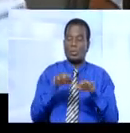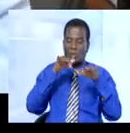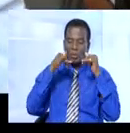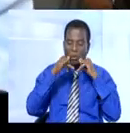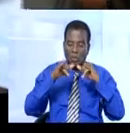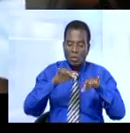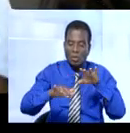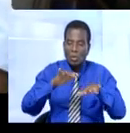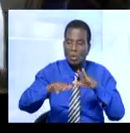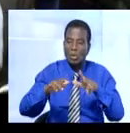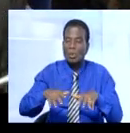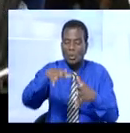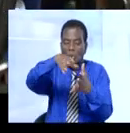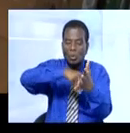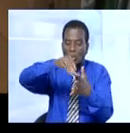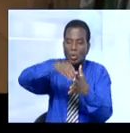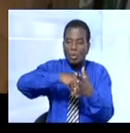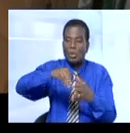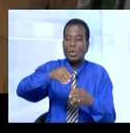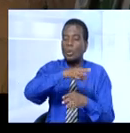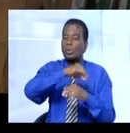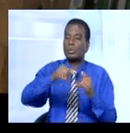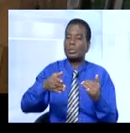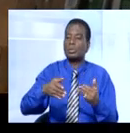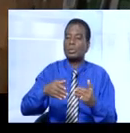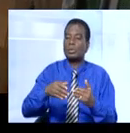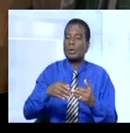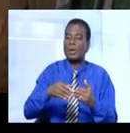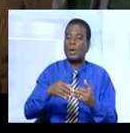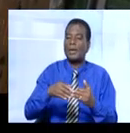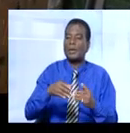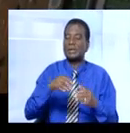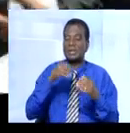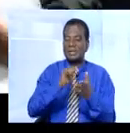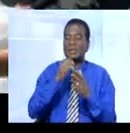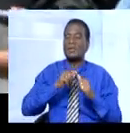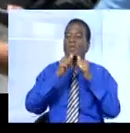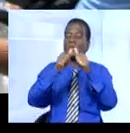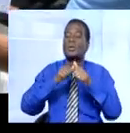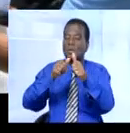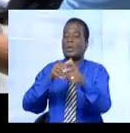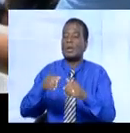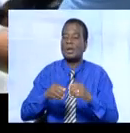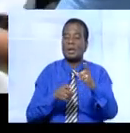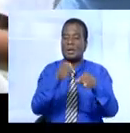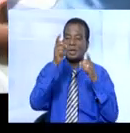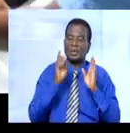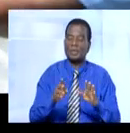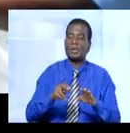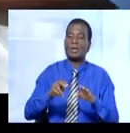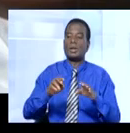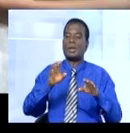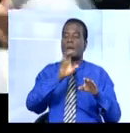et onduleurs, imprimantes, photocopieurs, tonneurs, clés USB ont constitué le don offert à la direction de la police